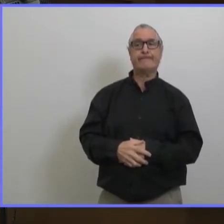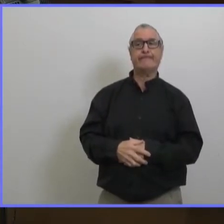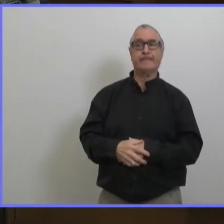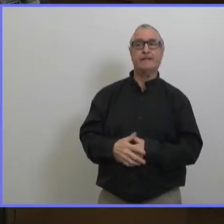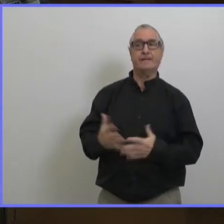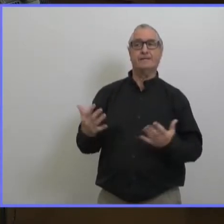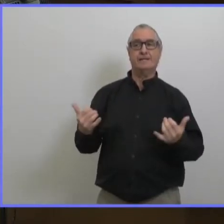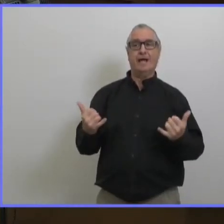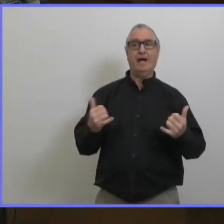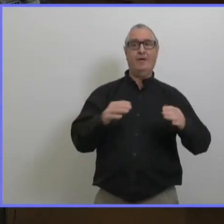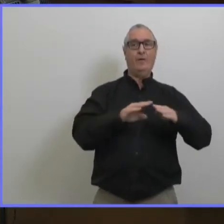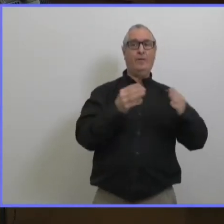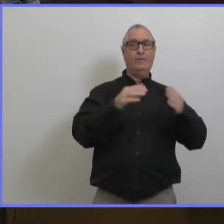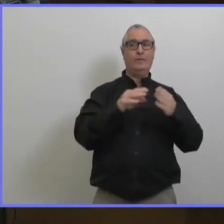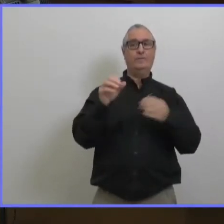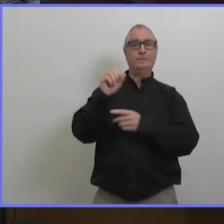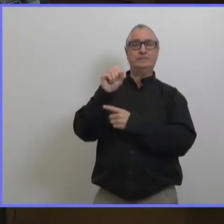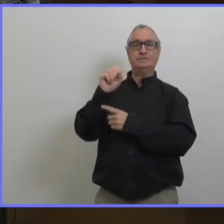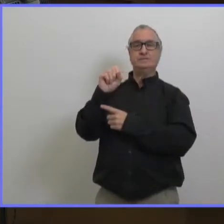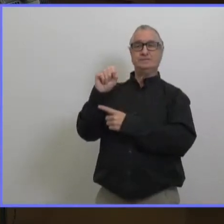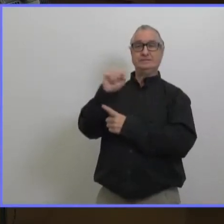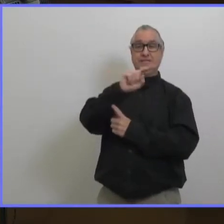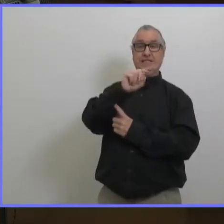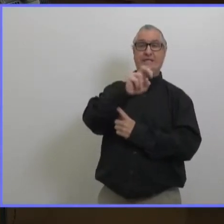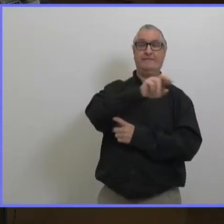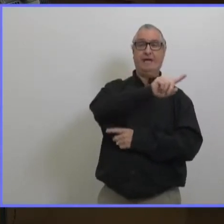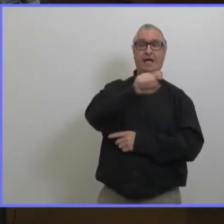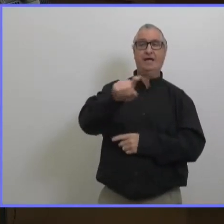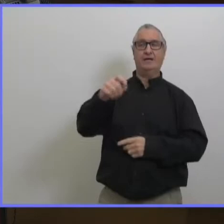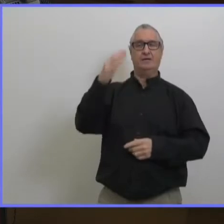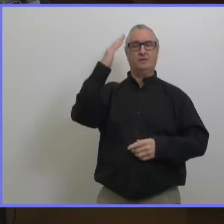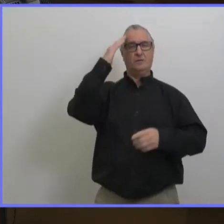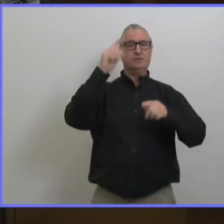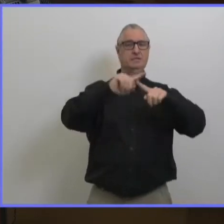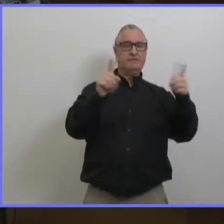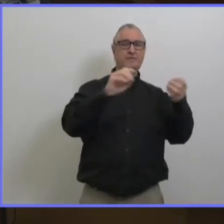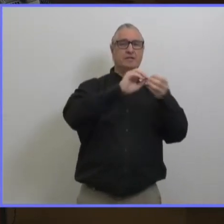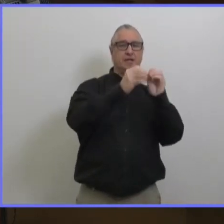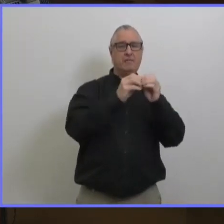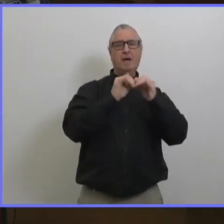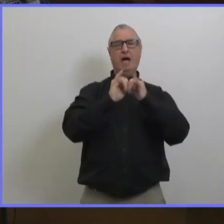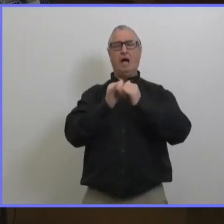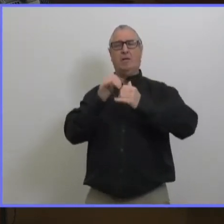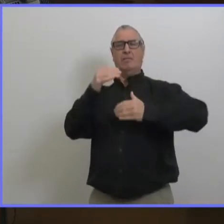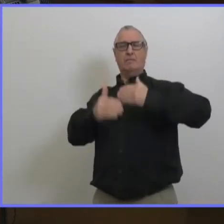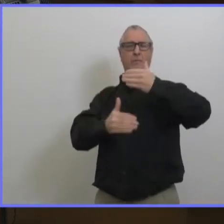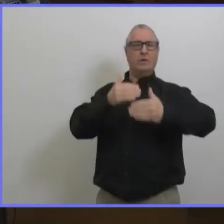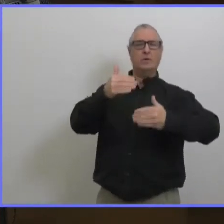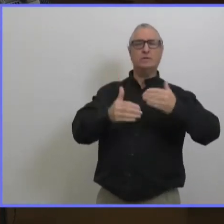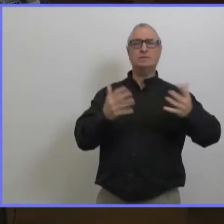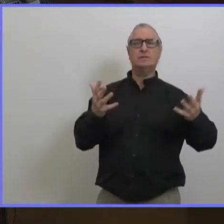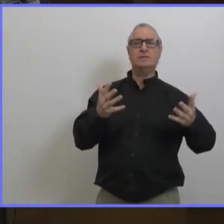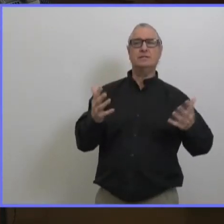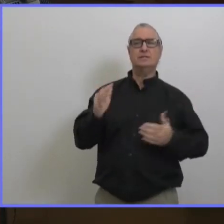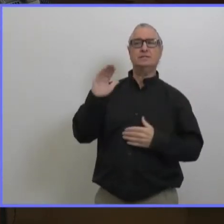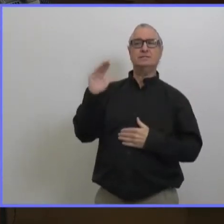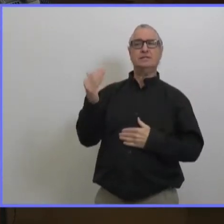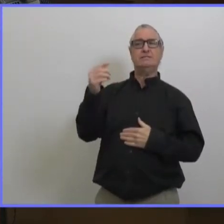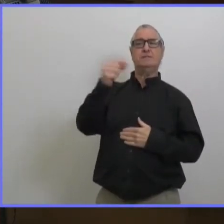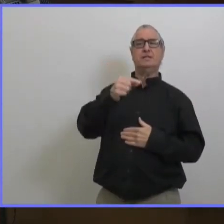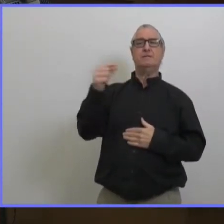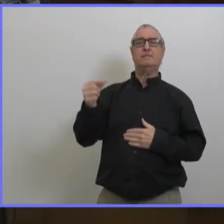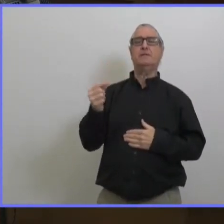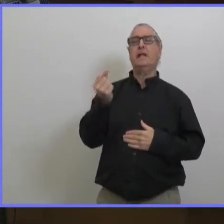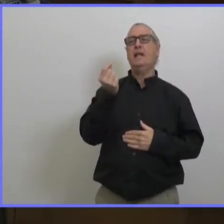réouvre comme on l'était en octobre et en novembre et bien il n aucune raison de penser qu'on ne va pas de nouveau voir les chiffres de décembre